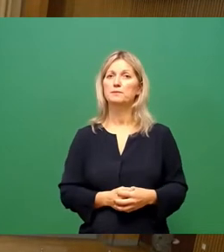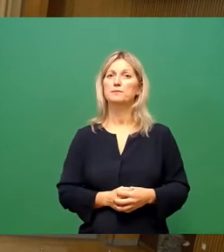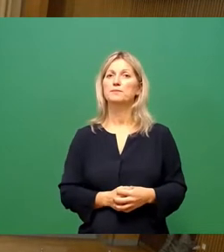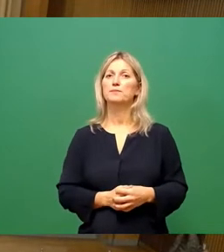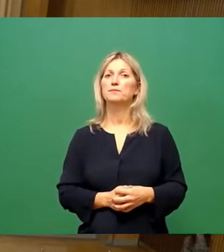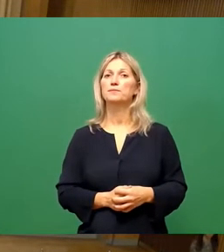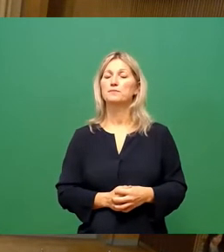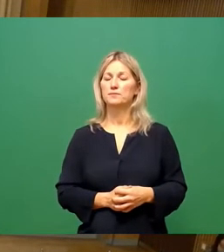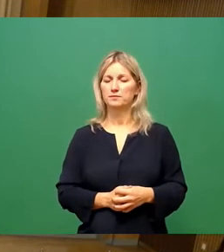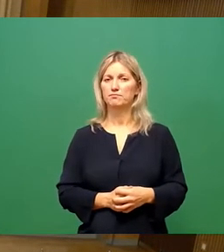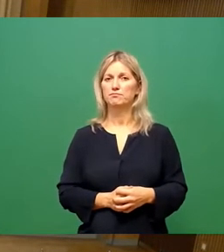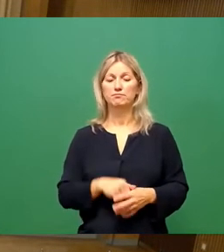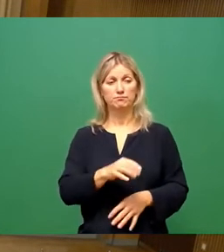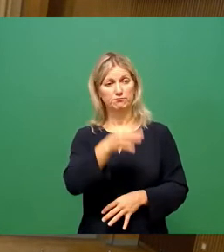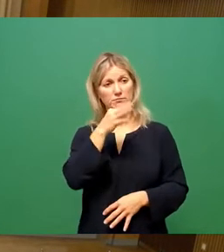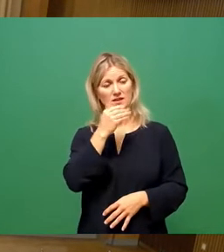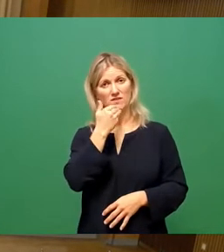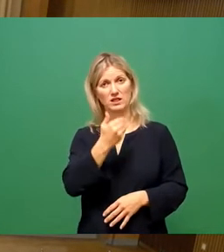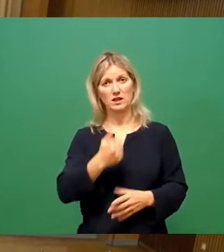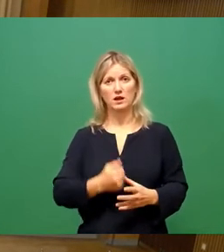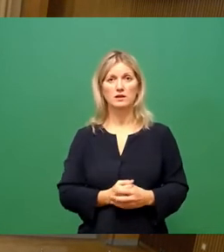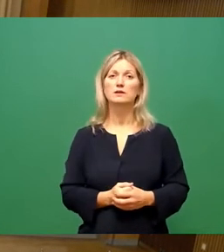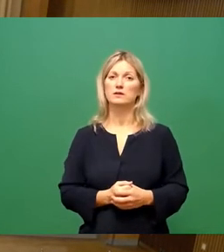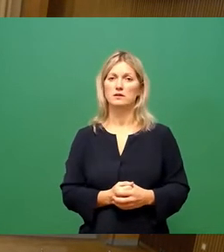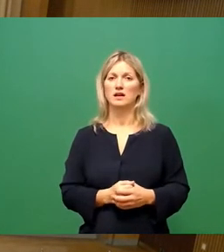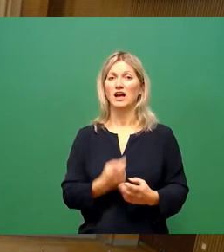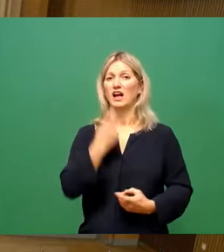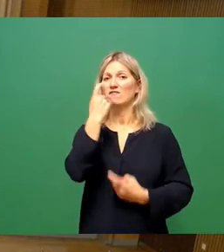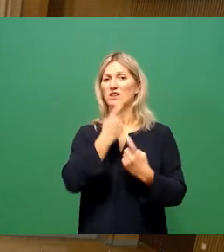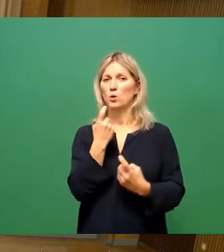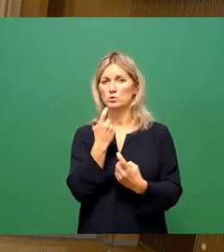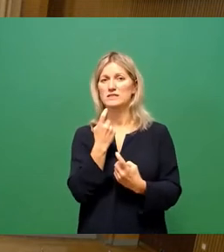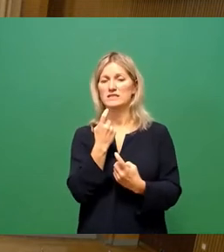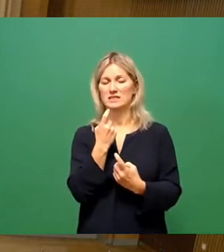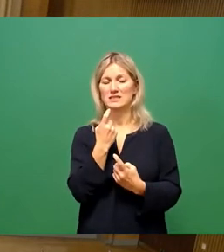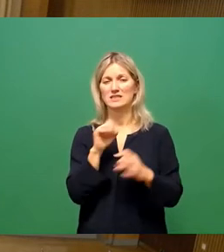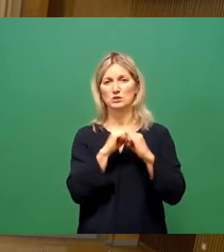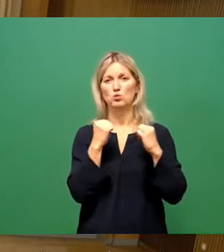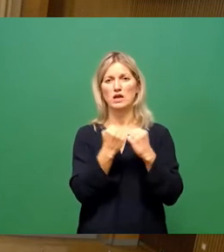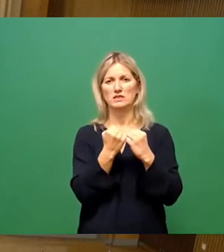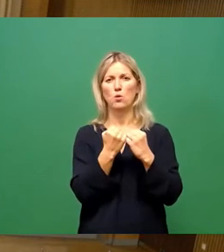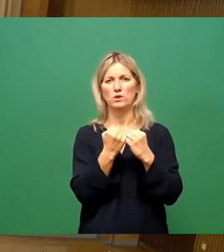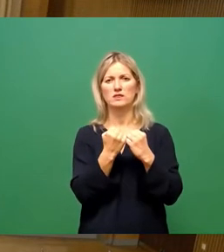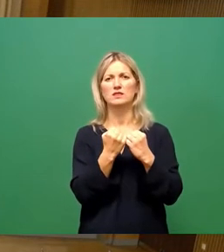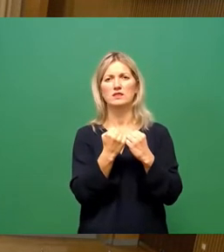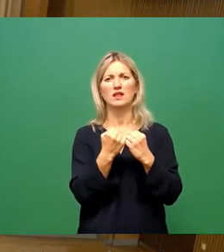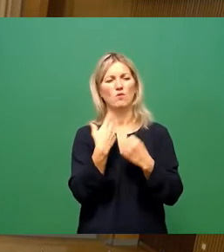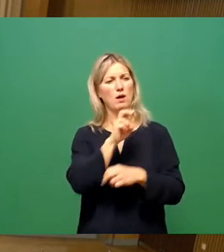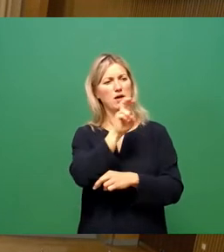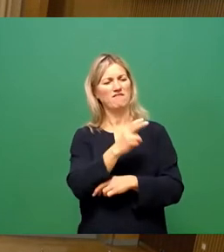Vielen Dank für die Frage. Also, die Versuchungssituation in den von § 20a